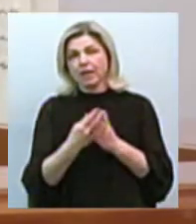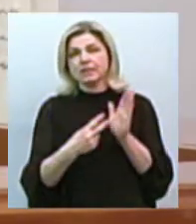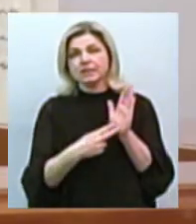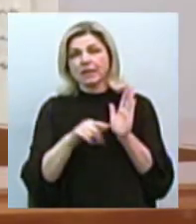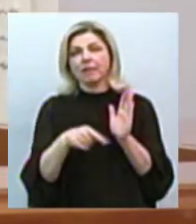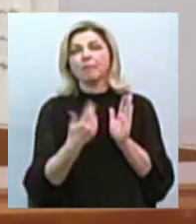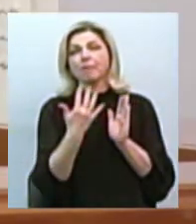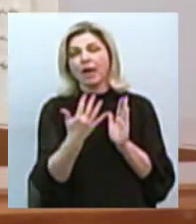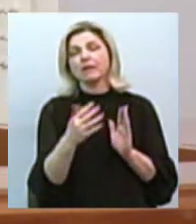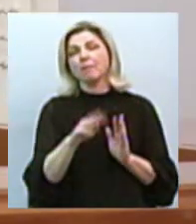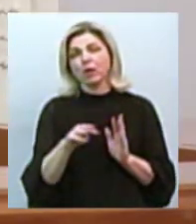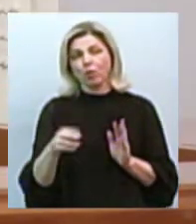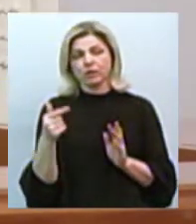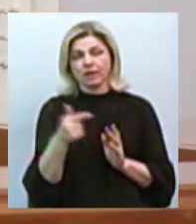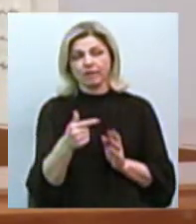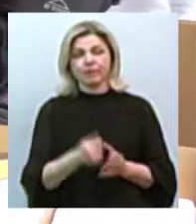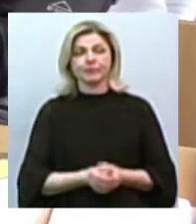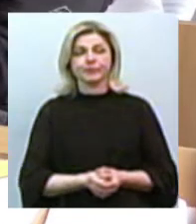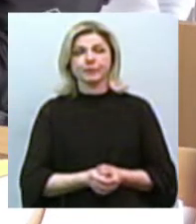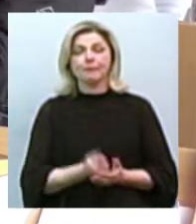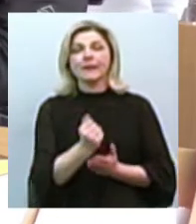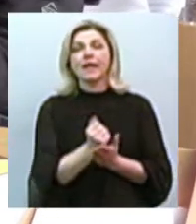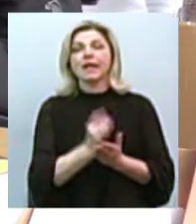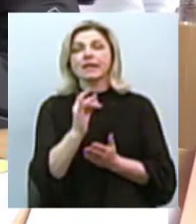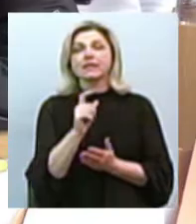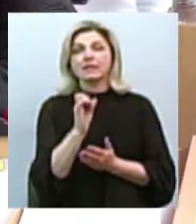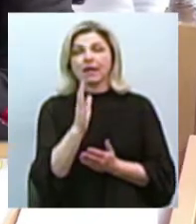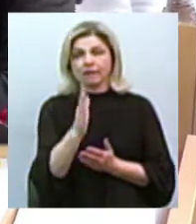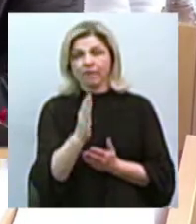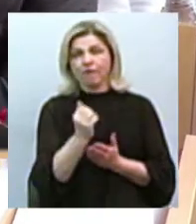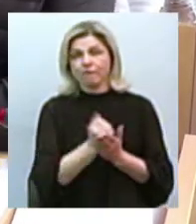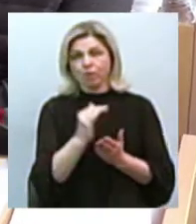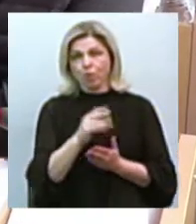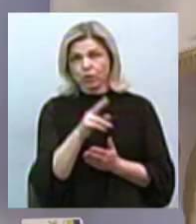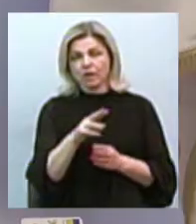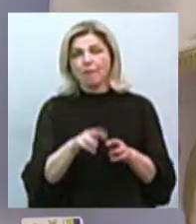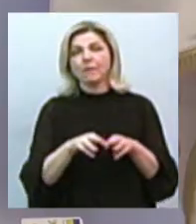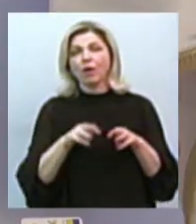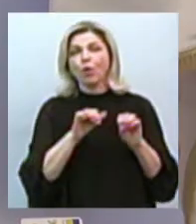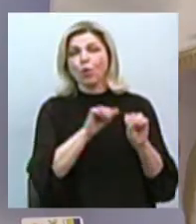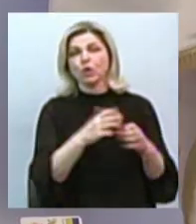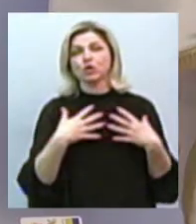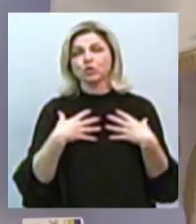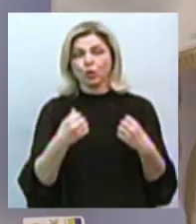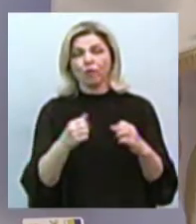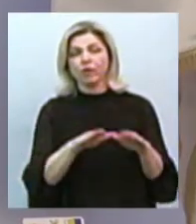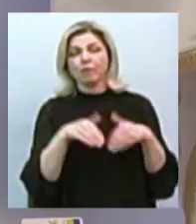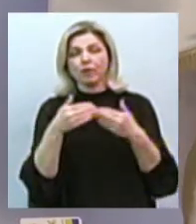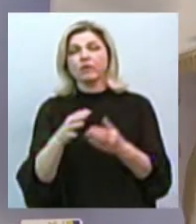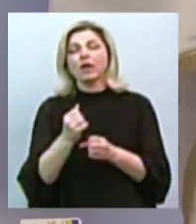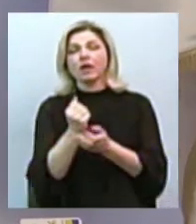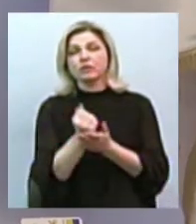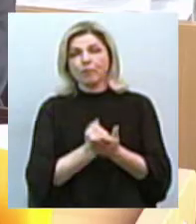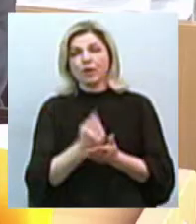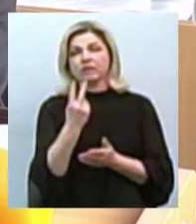мільйонів гривень, говорить Віра Святелек. До резервного фонду управління охорони здоров'я Миколаївської міської ради запропонували забронювати 27